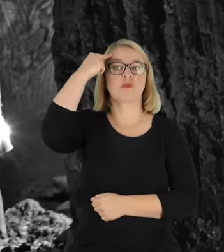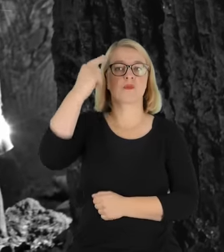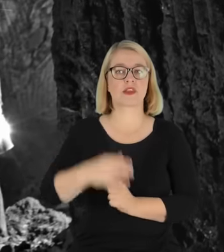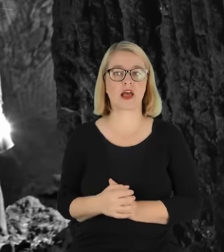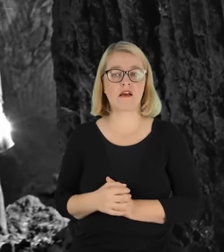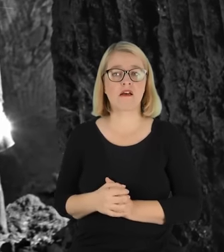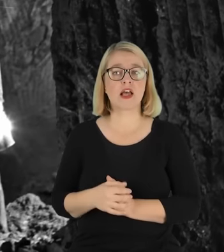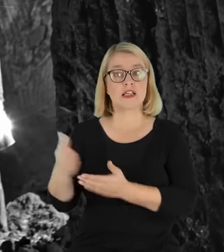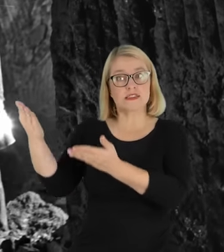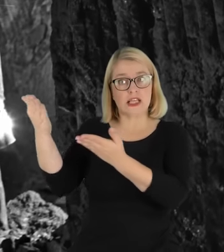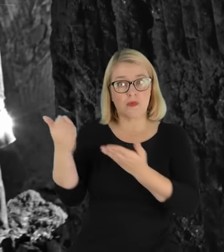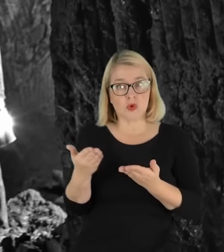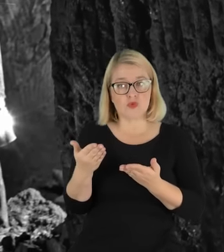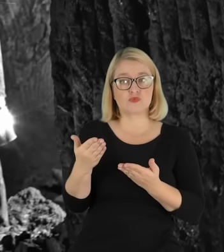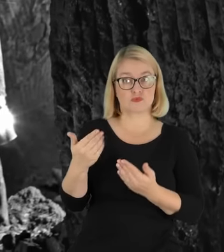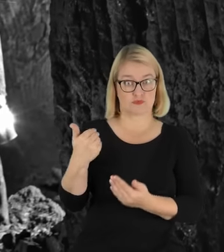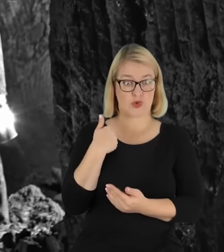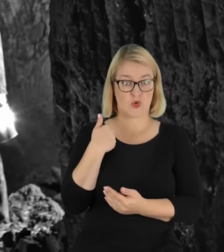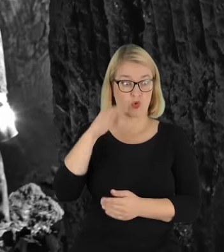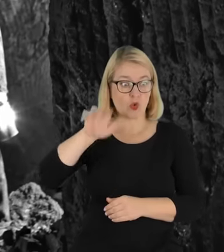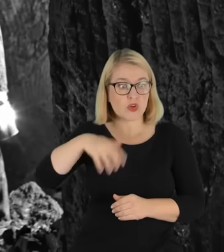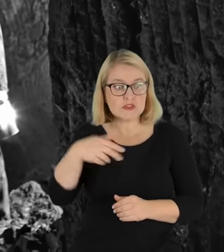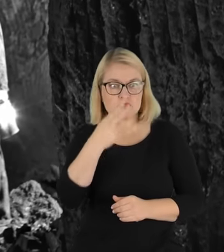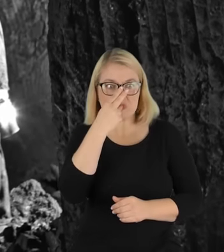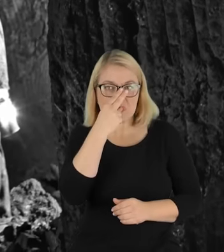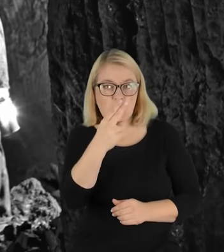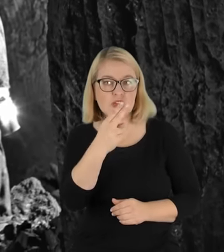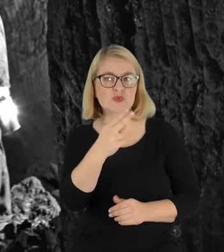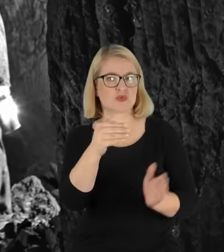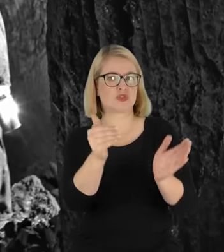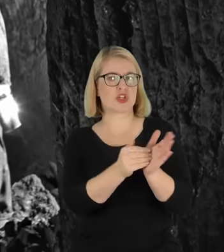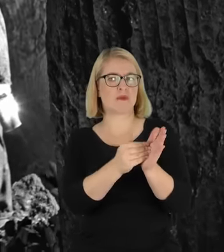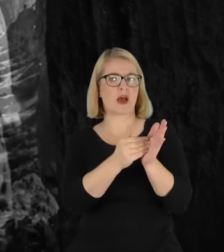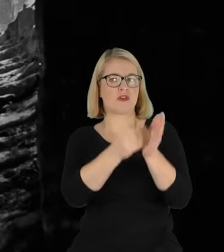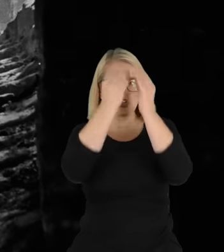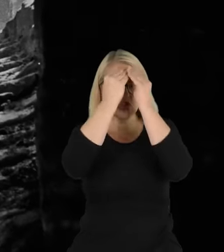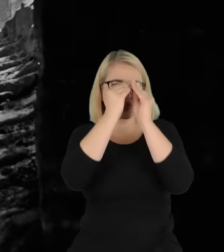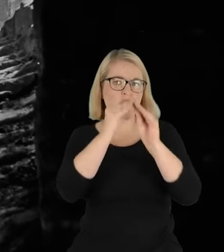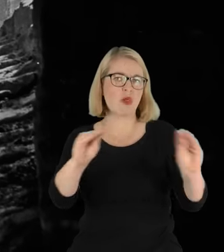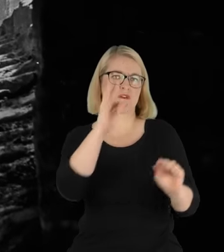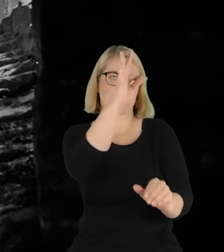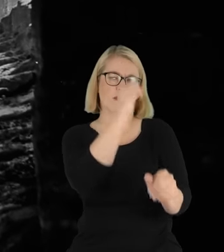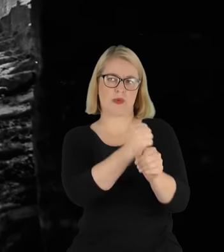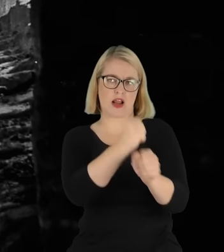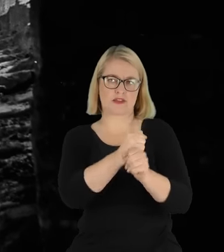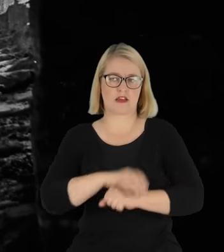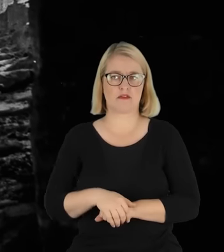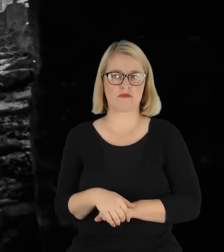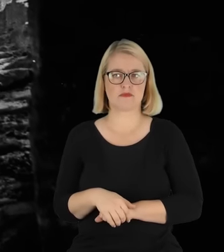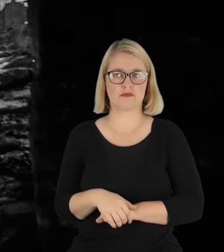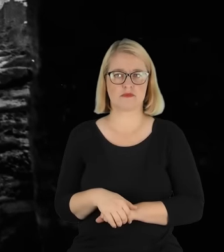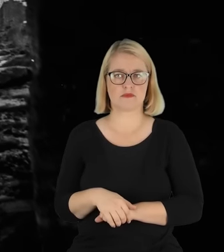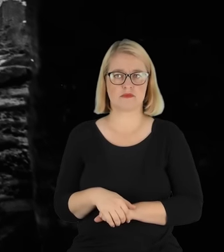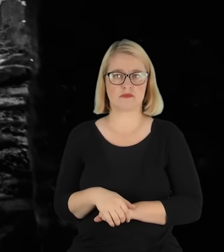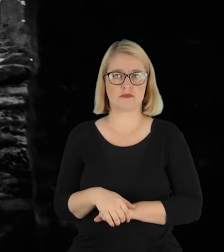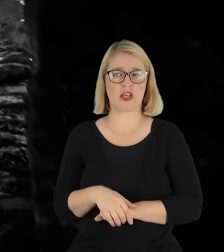zaprosili go tu górnicy, wtedy zobaczył, że trzeba po prostu szanować dorobek